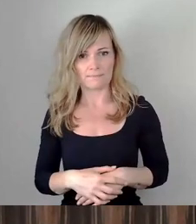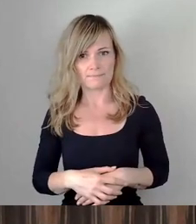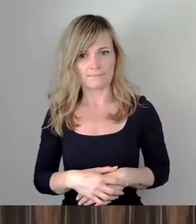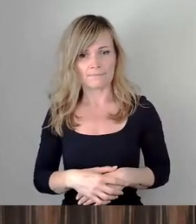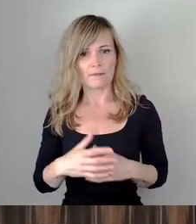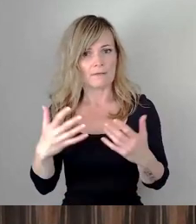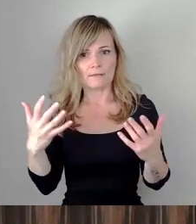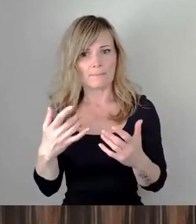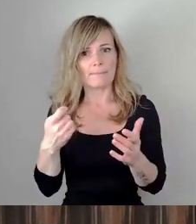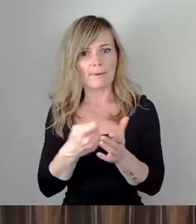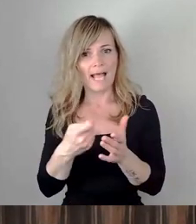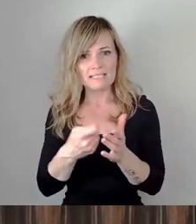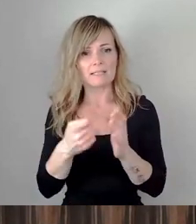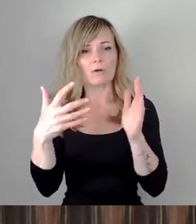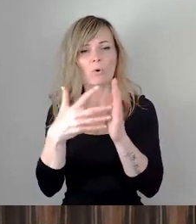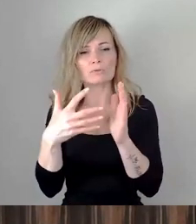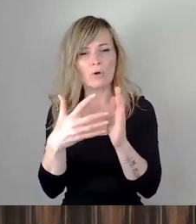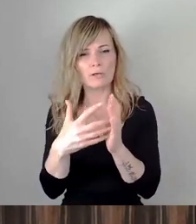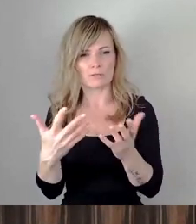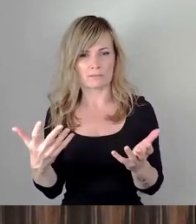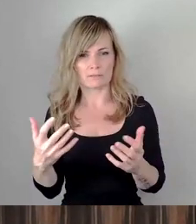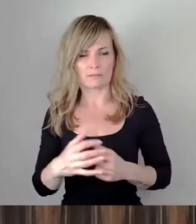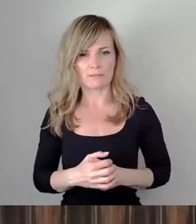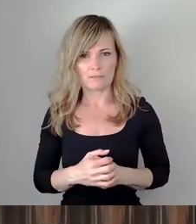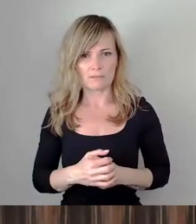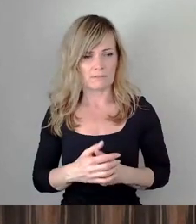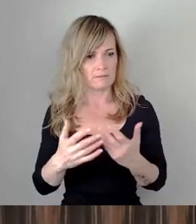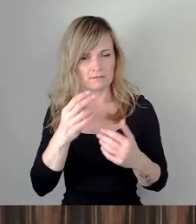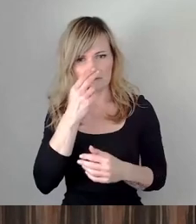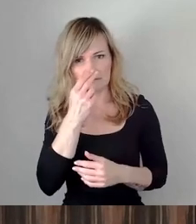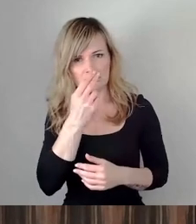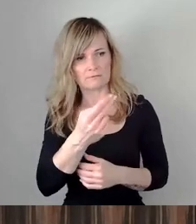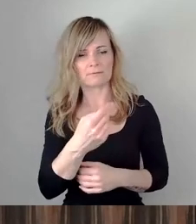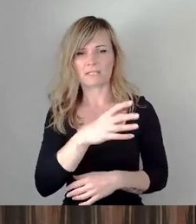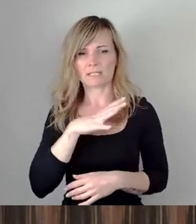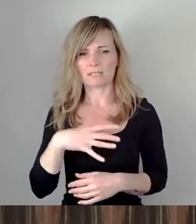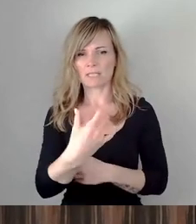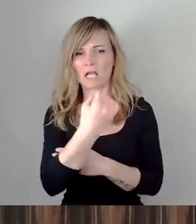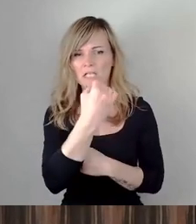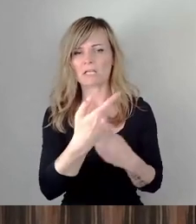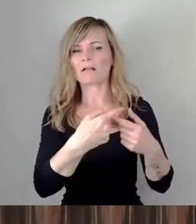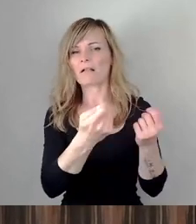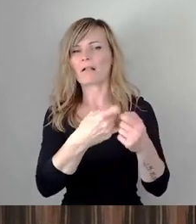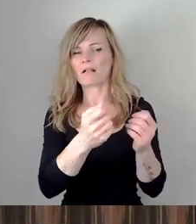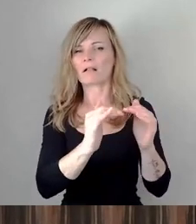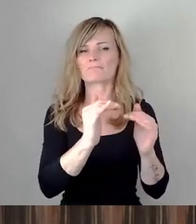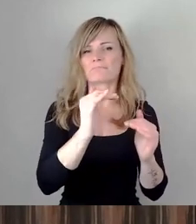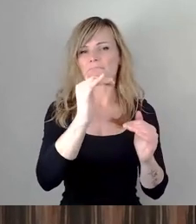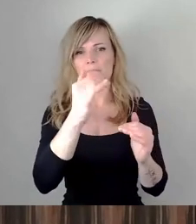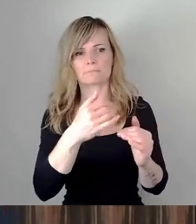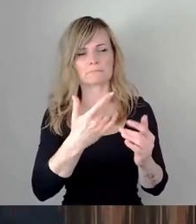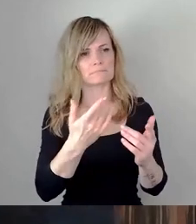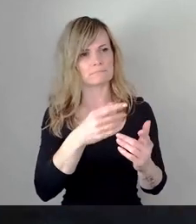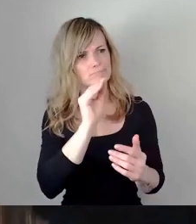eine Preiskontrolle hinsichtlich des Geschäftsgeborens der Sachsenenergie wahrzunehmen. Und die